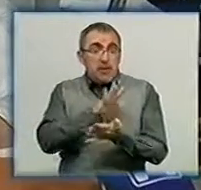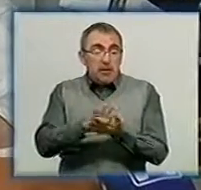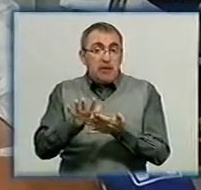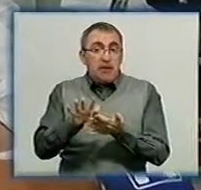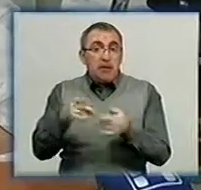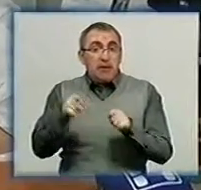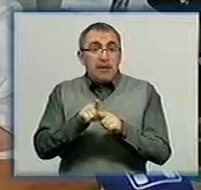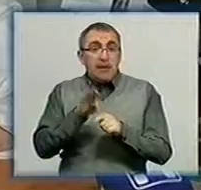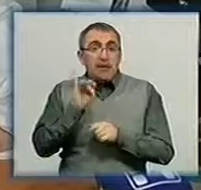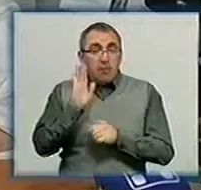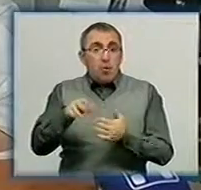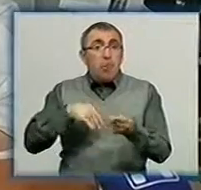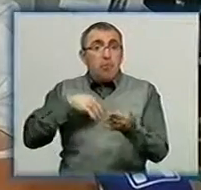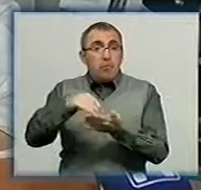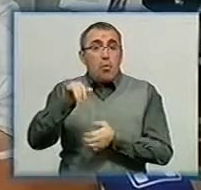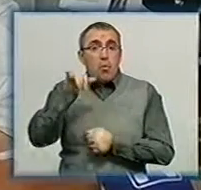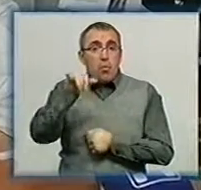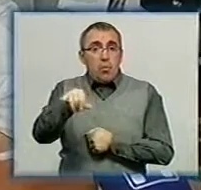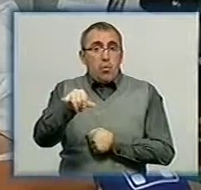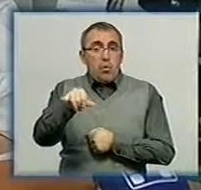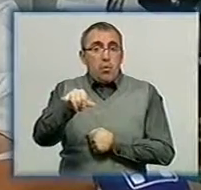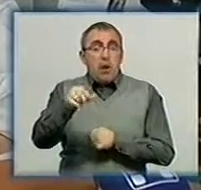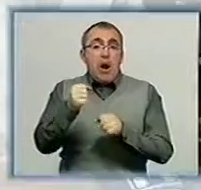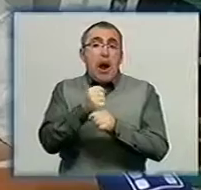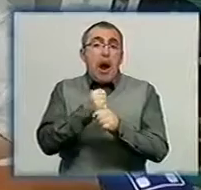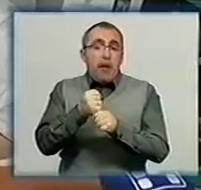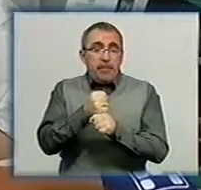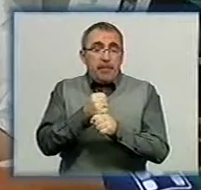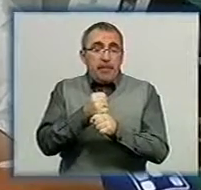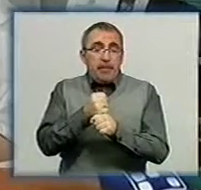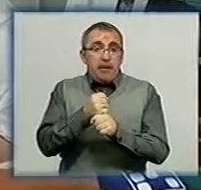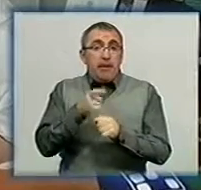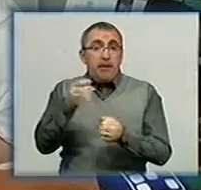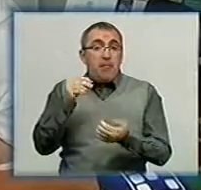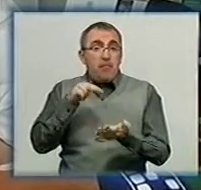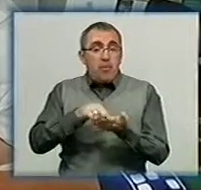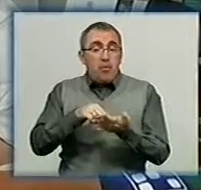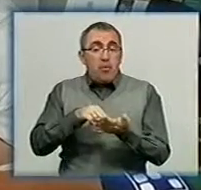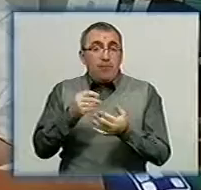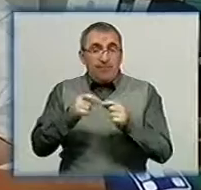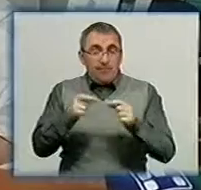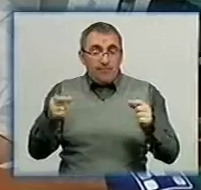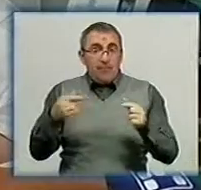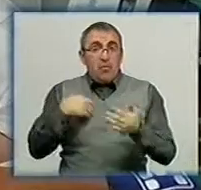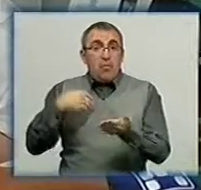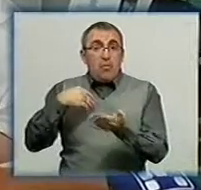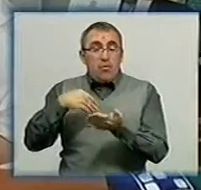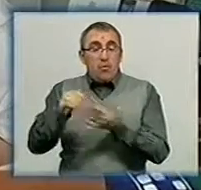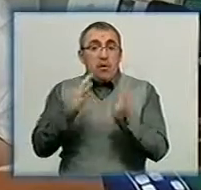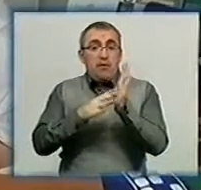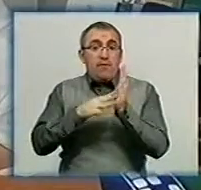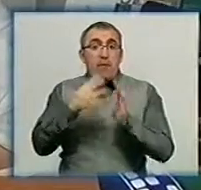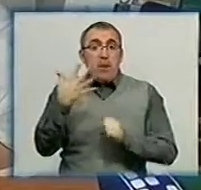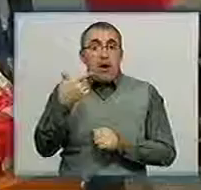такі тести можна придбати у аптеці. Цей тест коштує, я для себе хотіла взяти, але 95